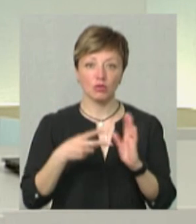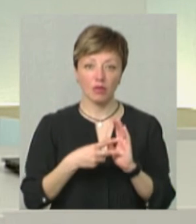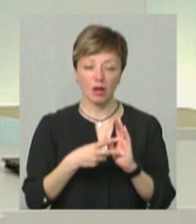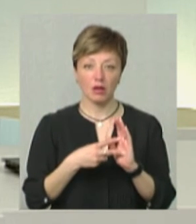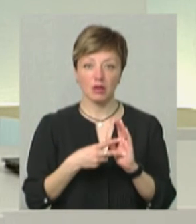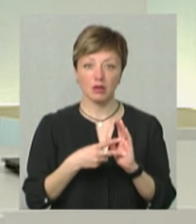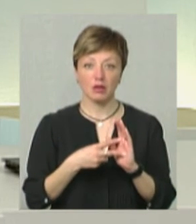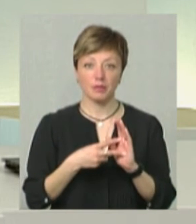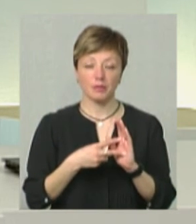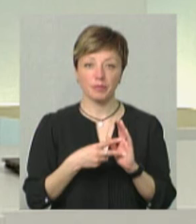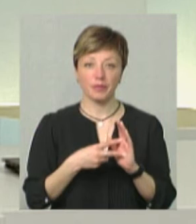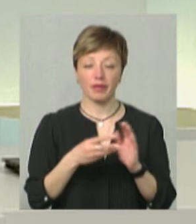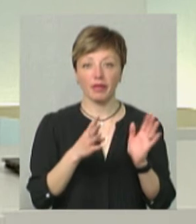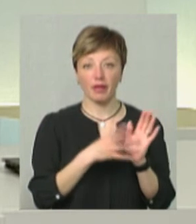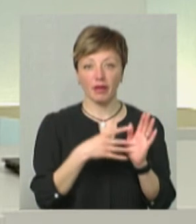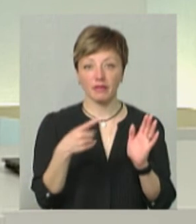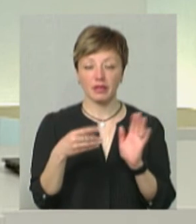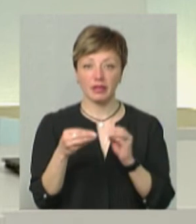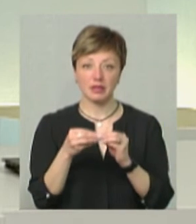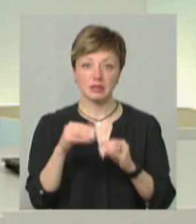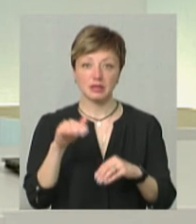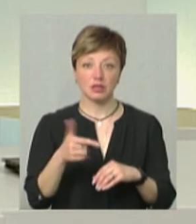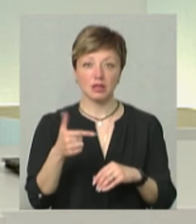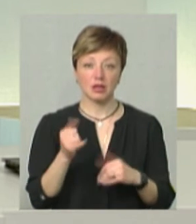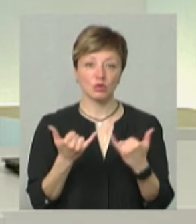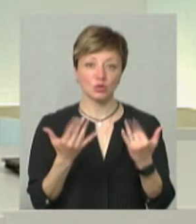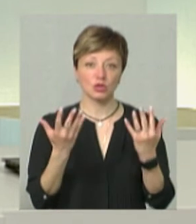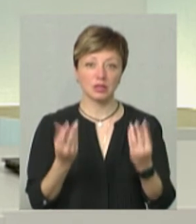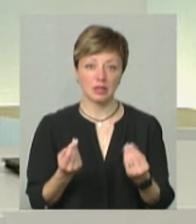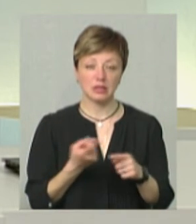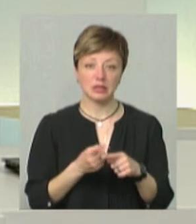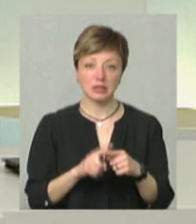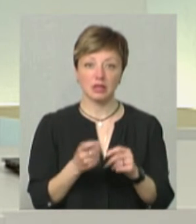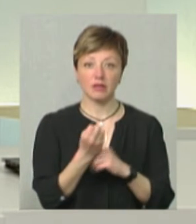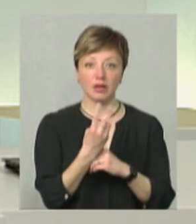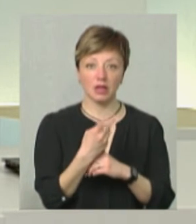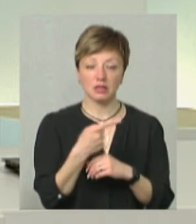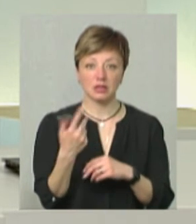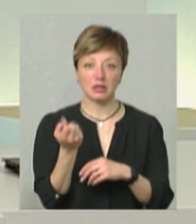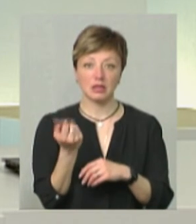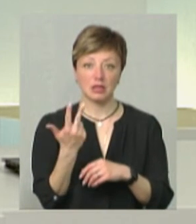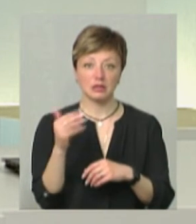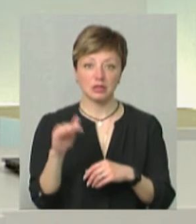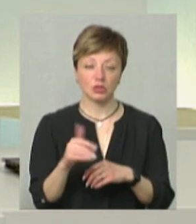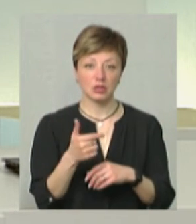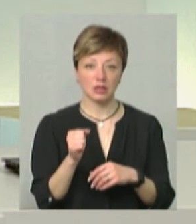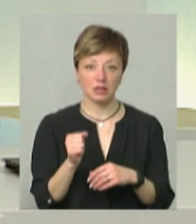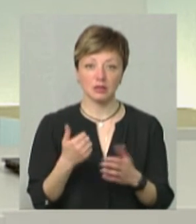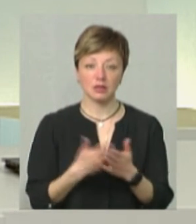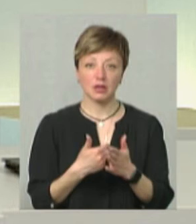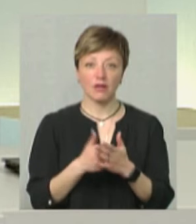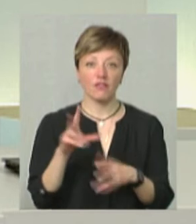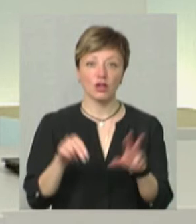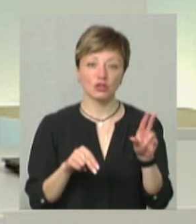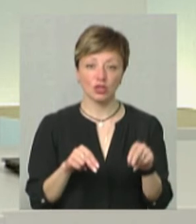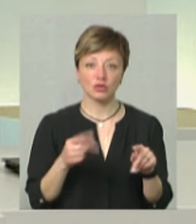овочі десь в межах 9-10 тисяч гектарів, то на сьогоднішній день це буде 12-13 тисяч гектарів. Я